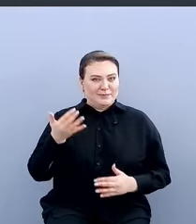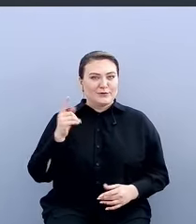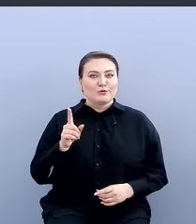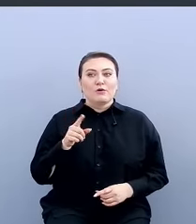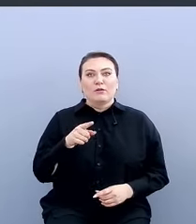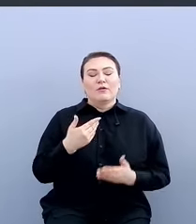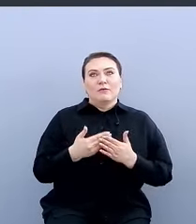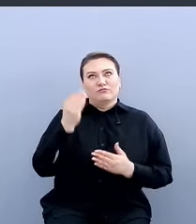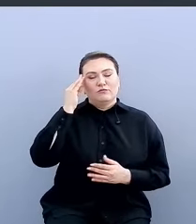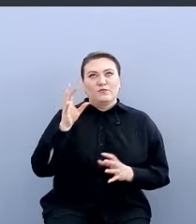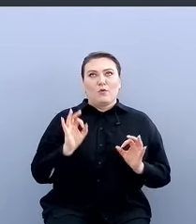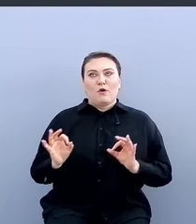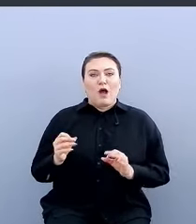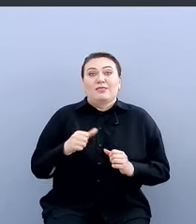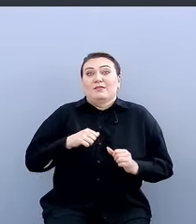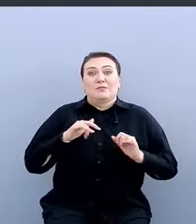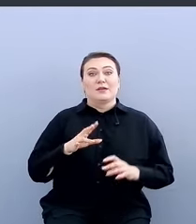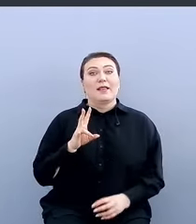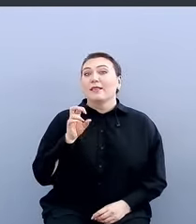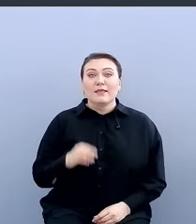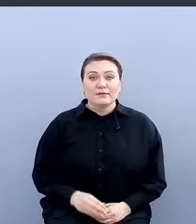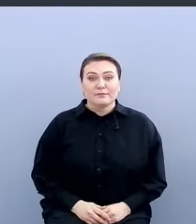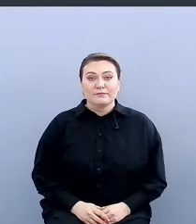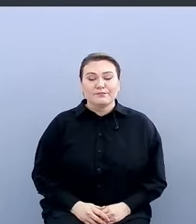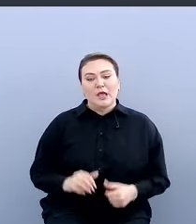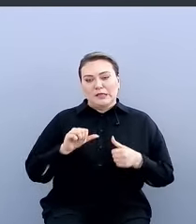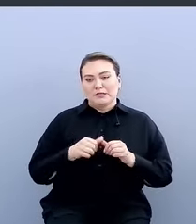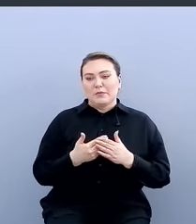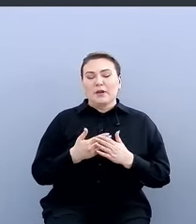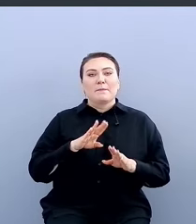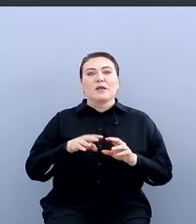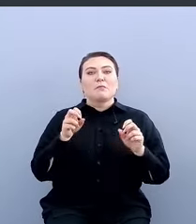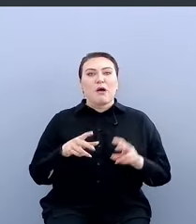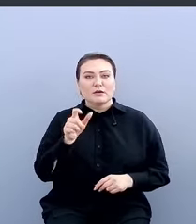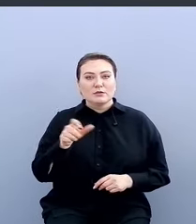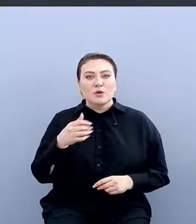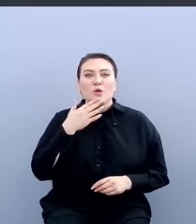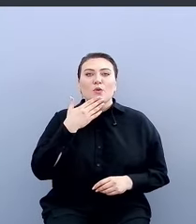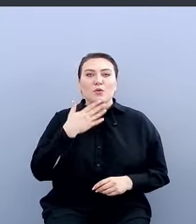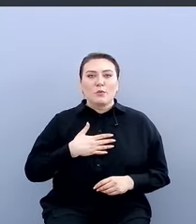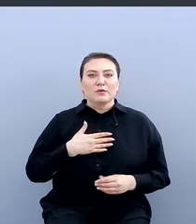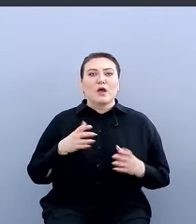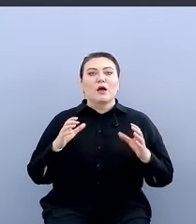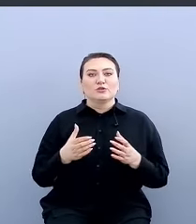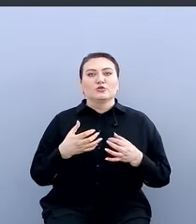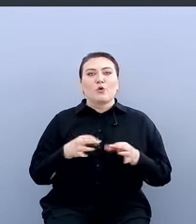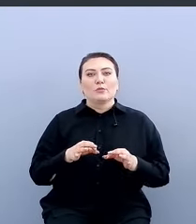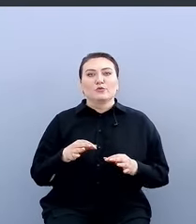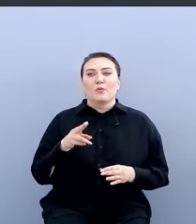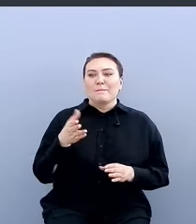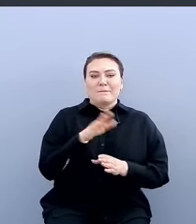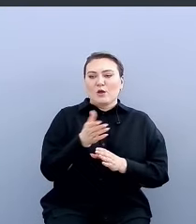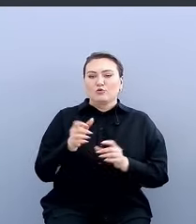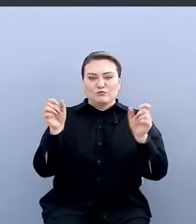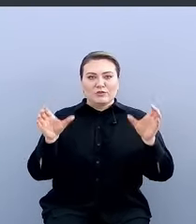считаешь, что все хорошо, а на самом деле нет. Еще такой пример классический. И тоже очень часто безопасники любят ограничивать доступ по SSH между серверами. Потому